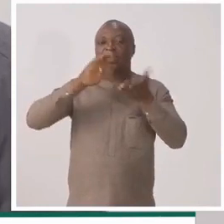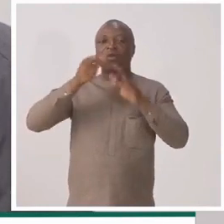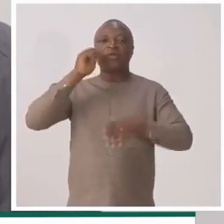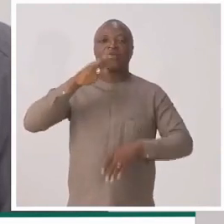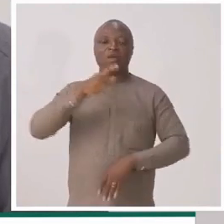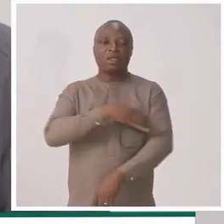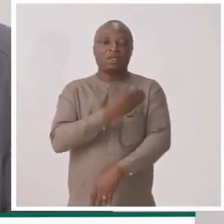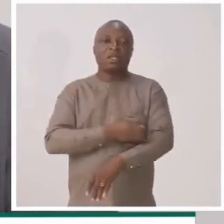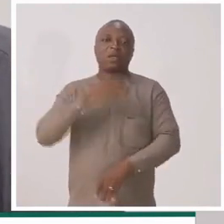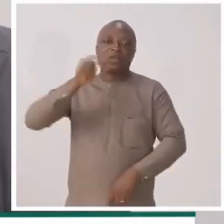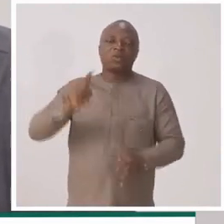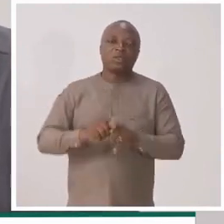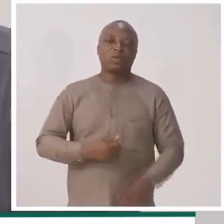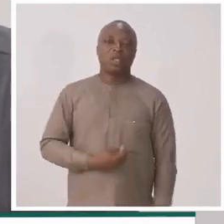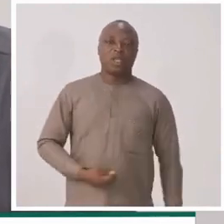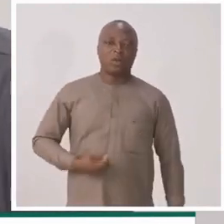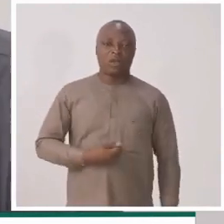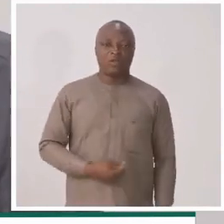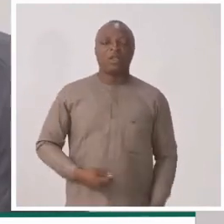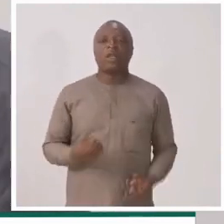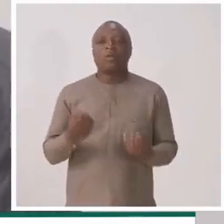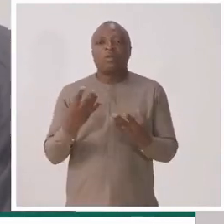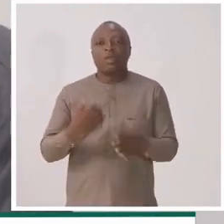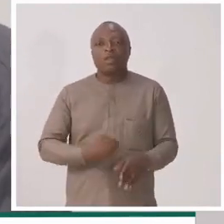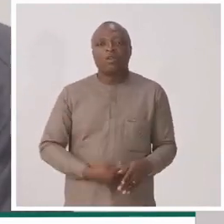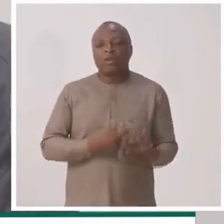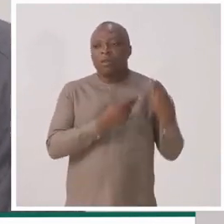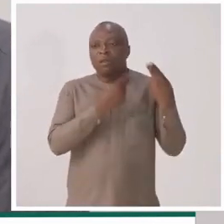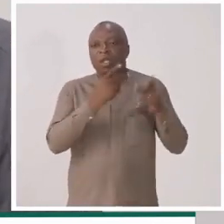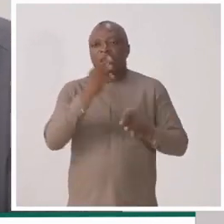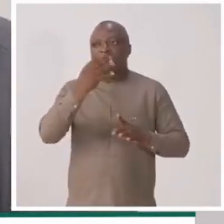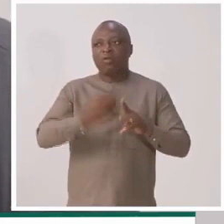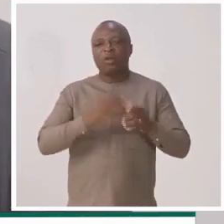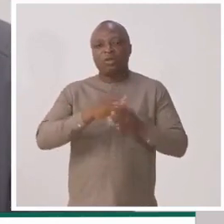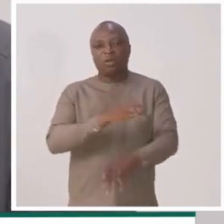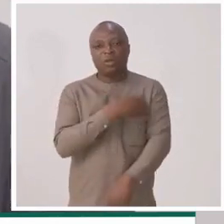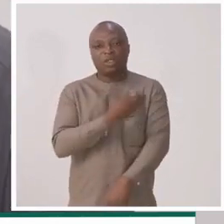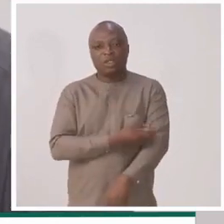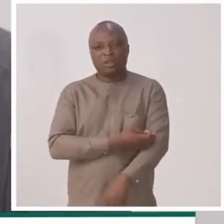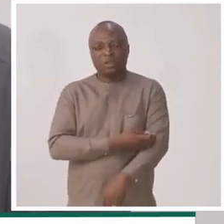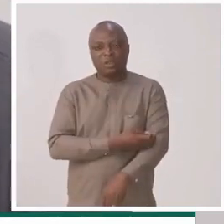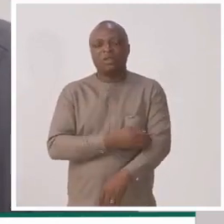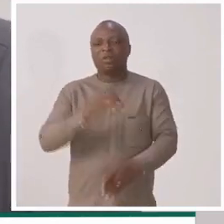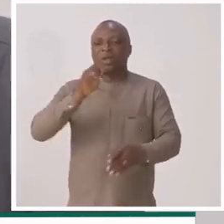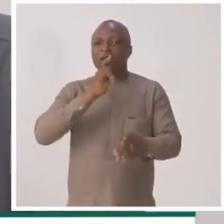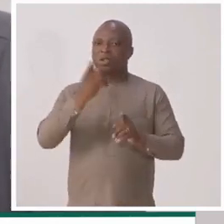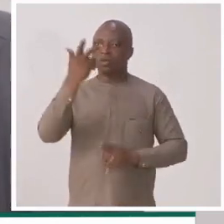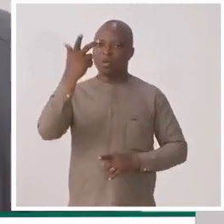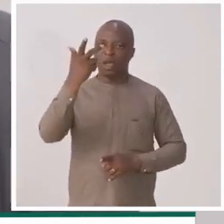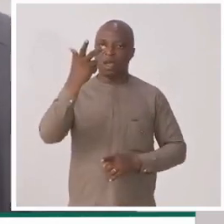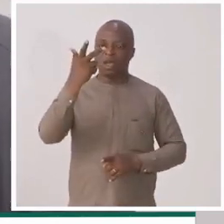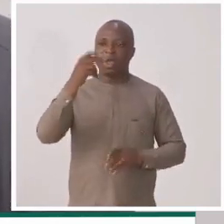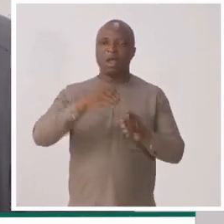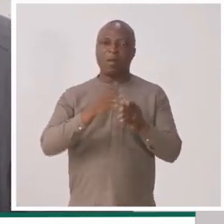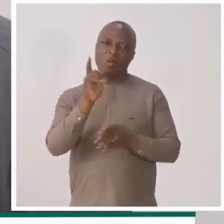On est devant une femme enceinte, est-ce qu'elle a besoin d'une échographie ? Et combien d'échographies pendant les neuf mois de grossesse ? Ça doit être